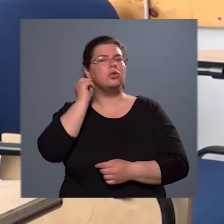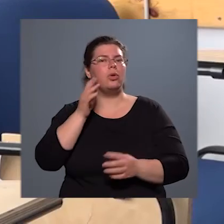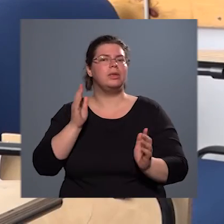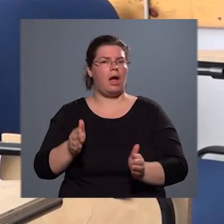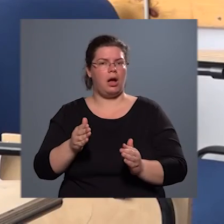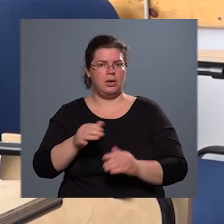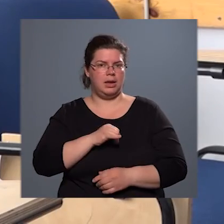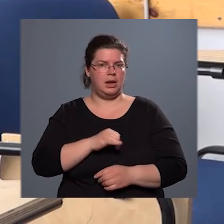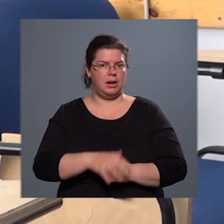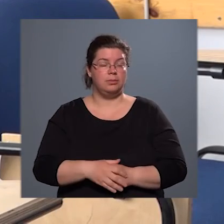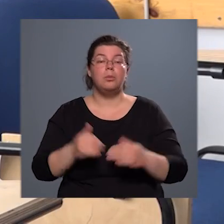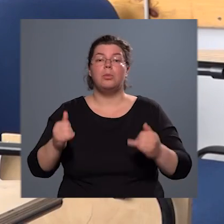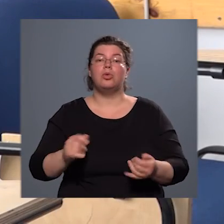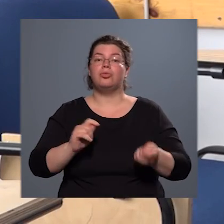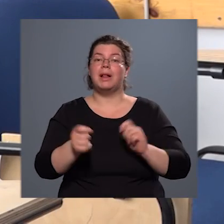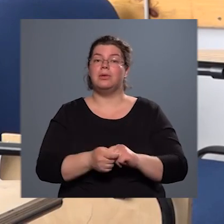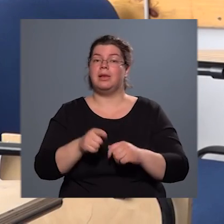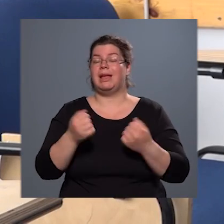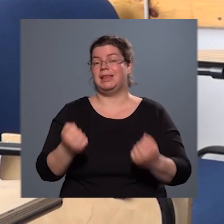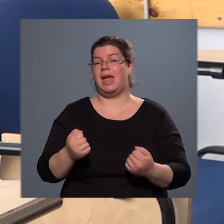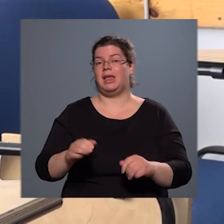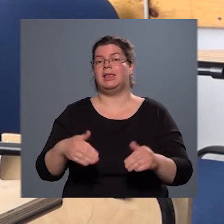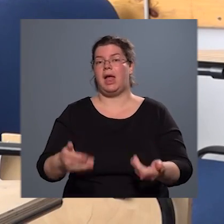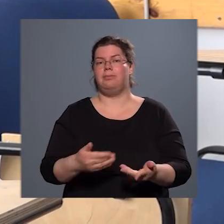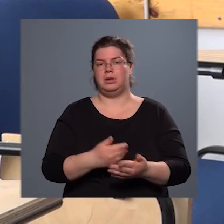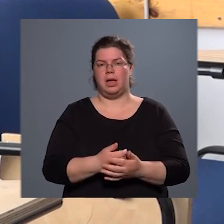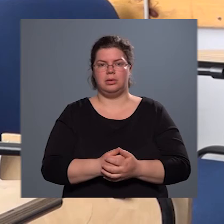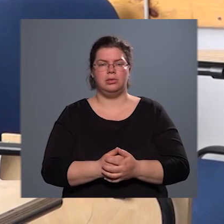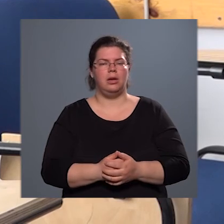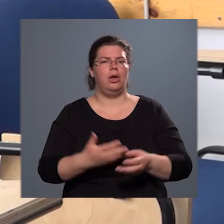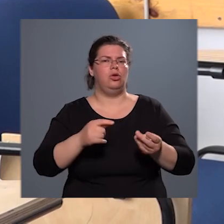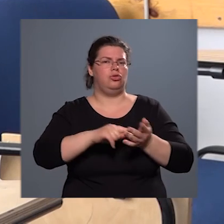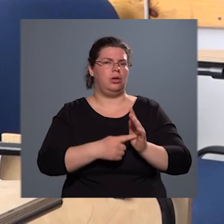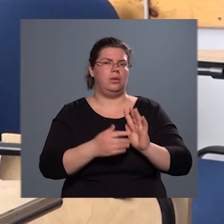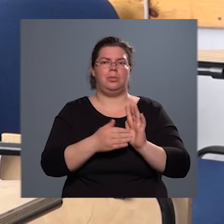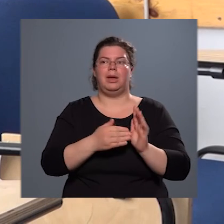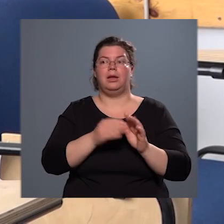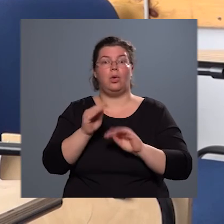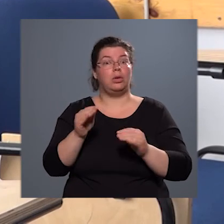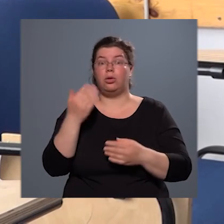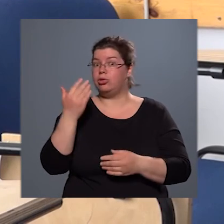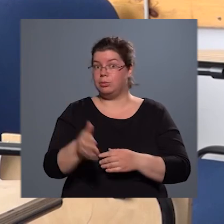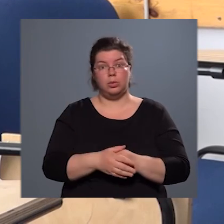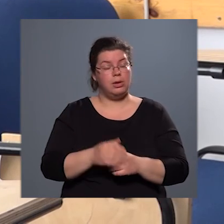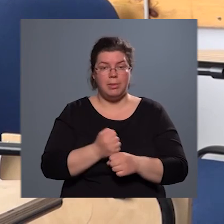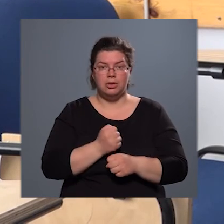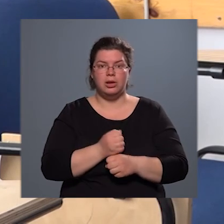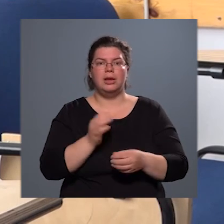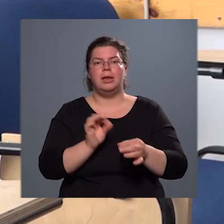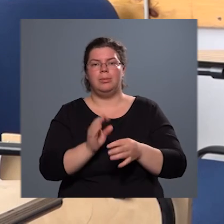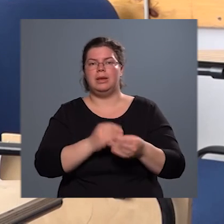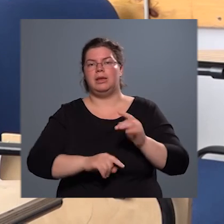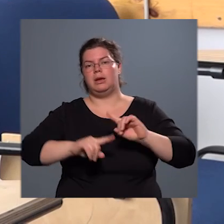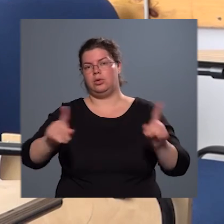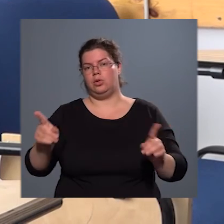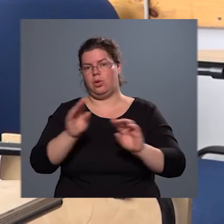változtatták, nehezebb lett, sokszor még az oktató se tudja megcsinálni, tehát éppen ezért külön képzés van